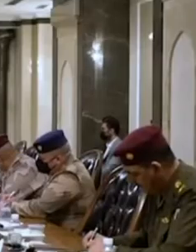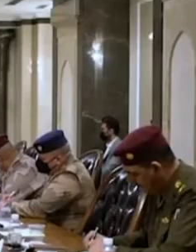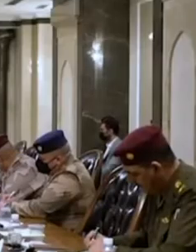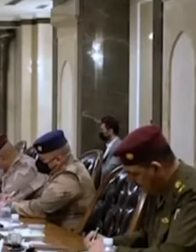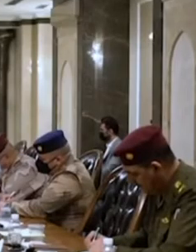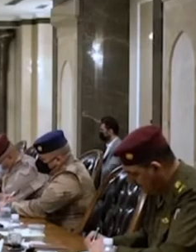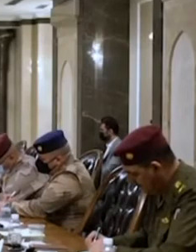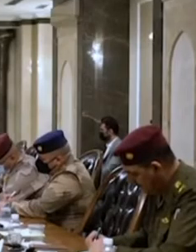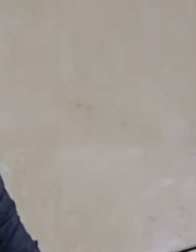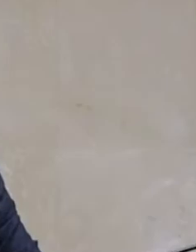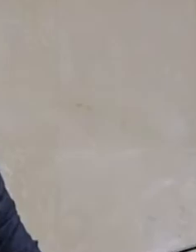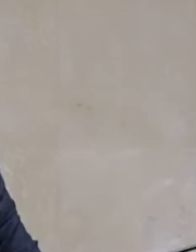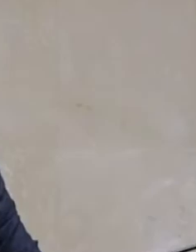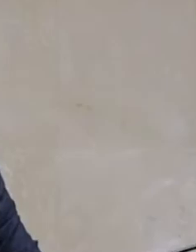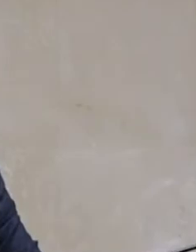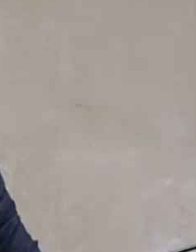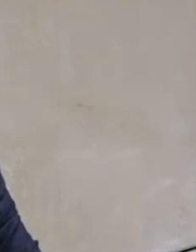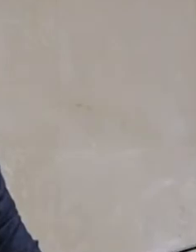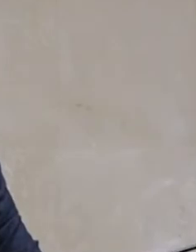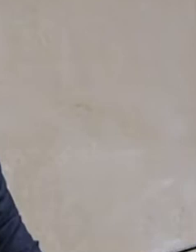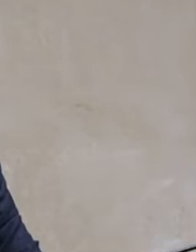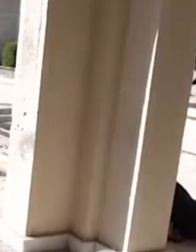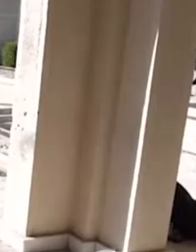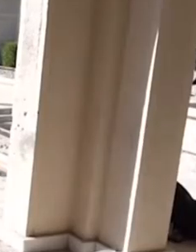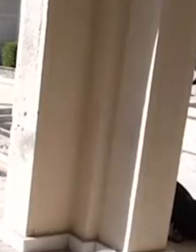U Bagdadu pokušan atentat na iračkog premijera.